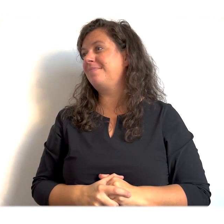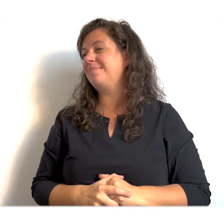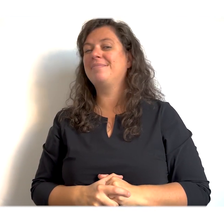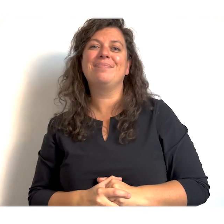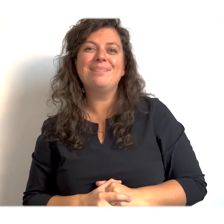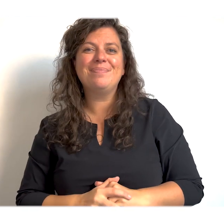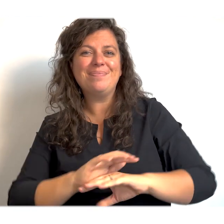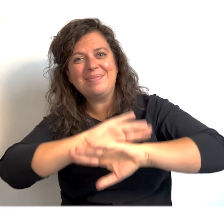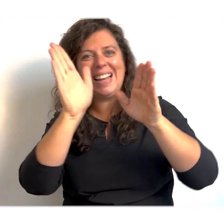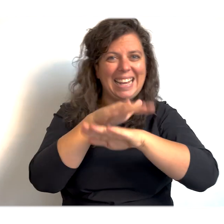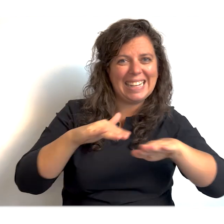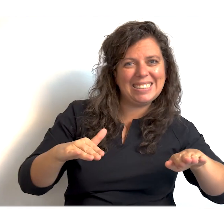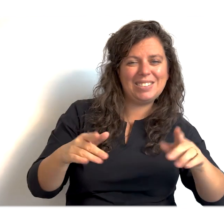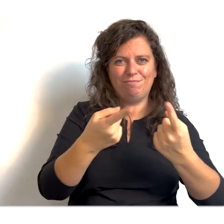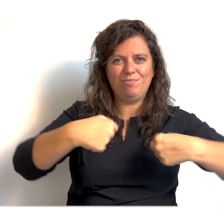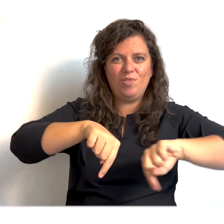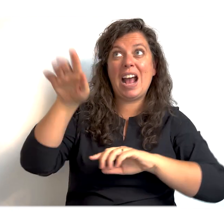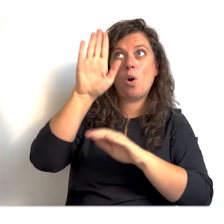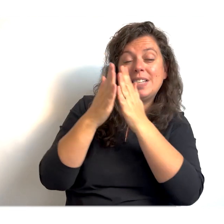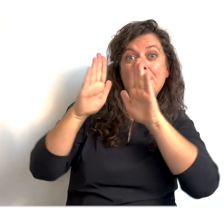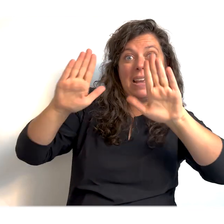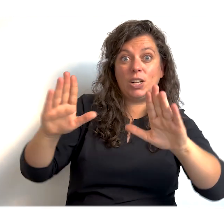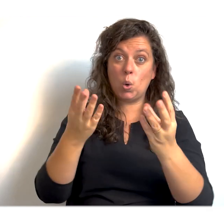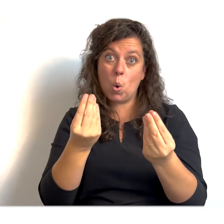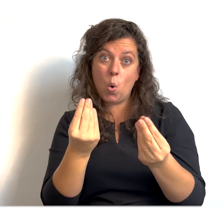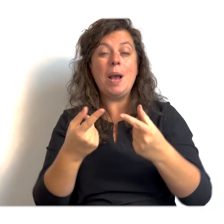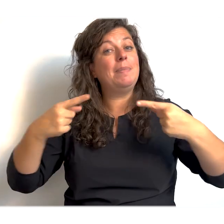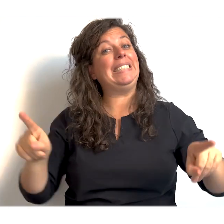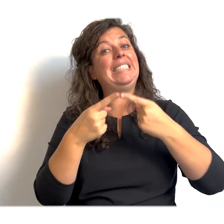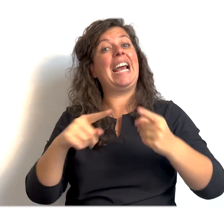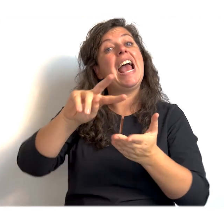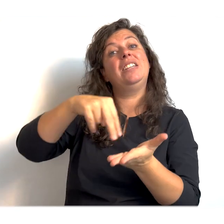Hey kids, we gaan God aanbidden met zingen en dansen. Doe je met ons mee?